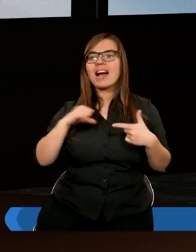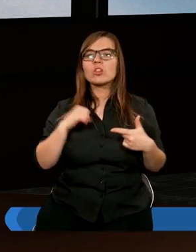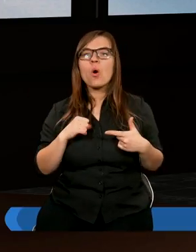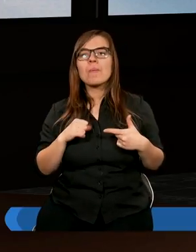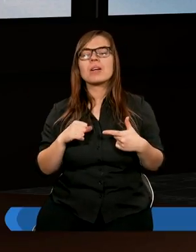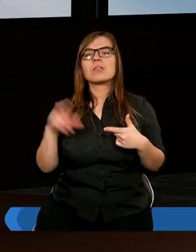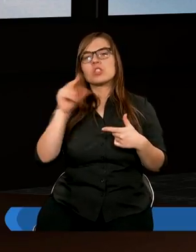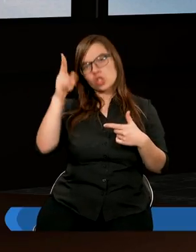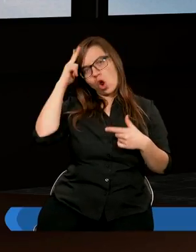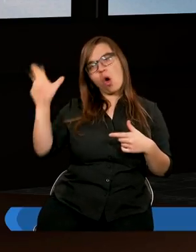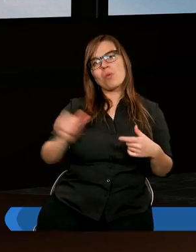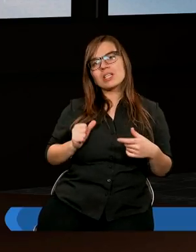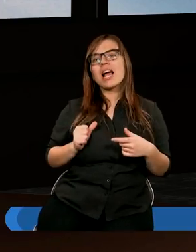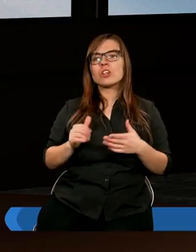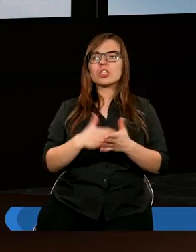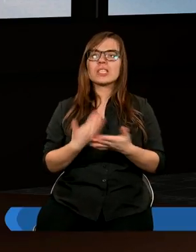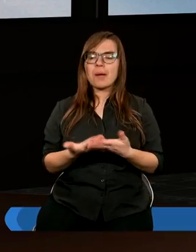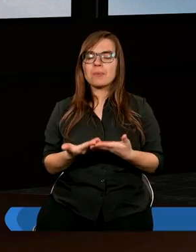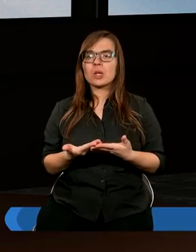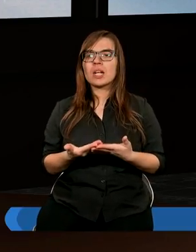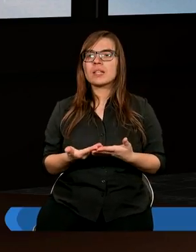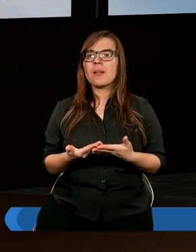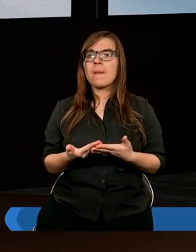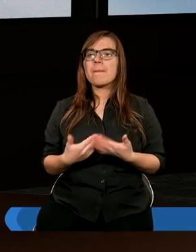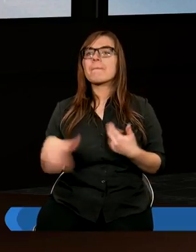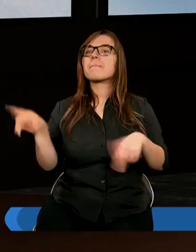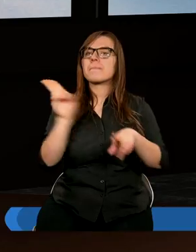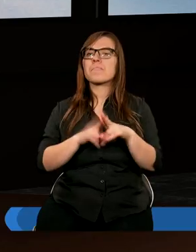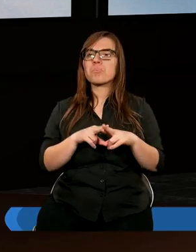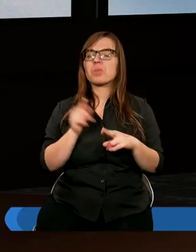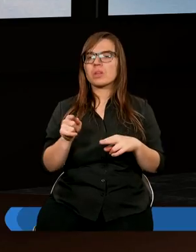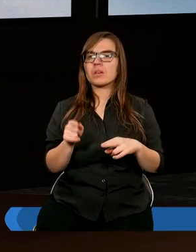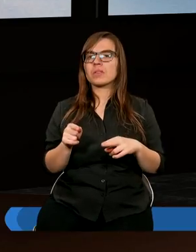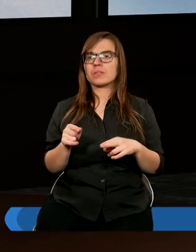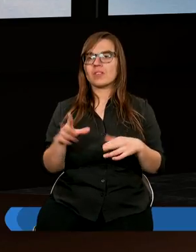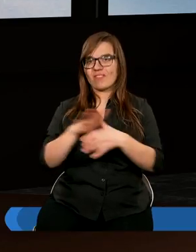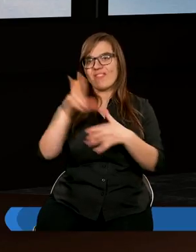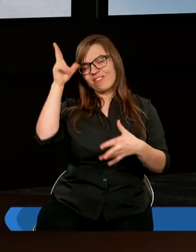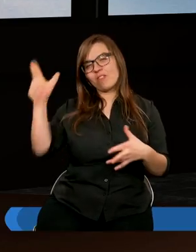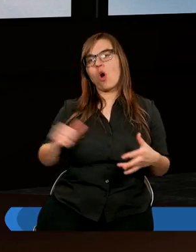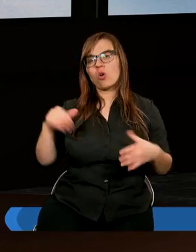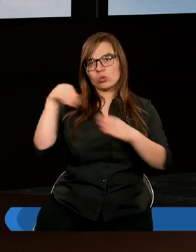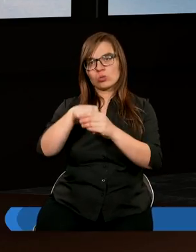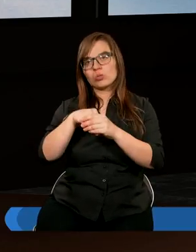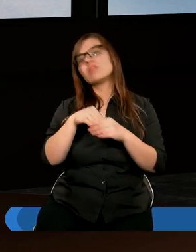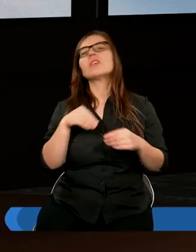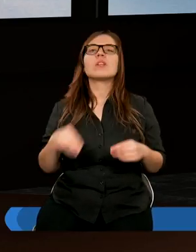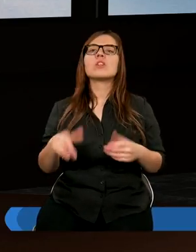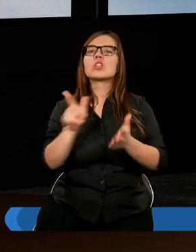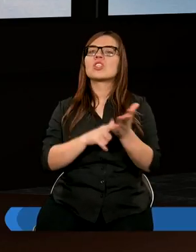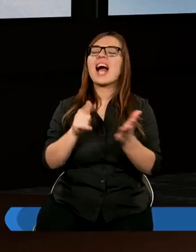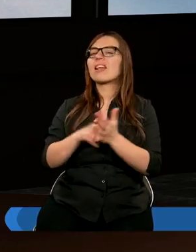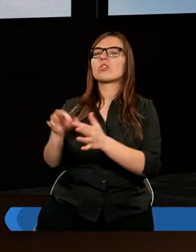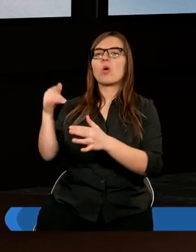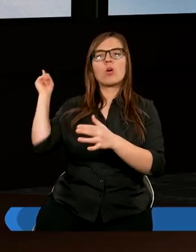żołnierze, którzy są w wojsku, najczęściej są